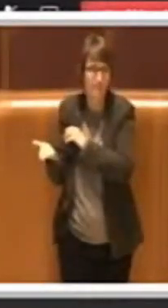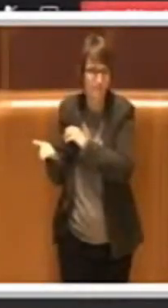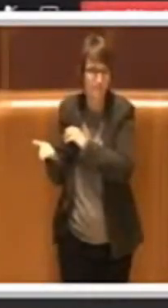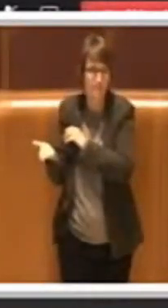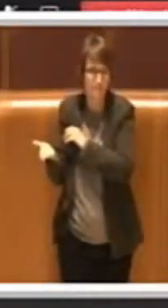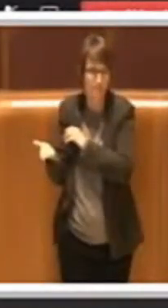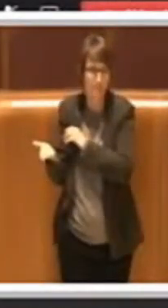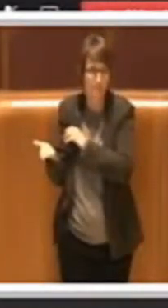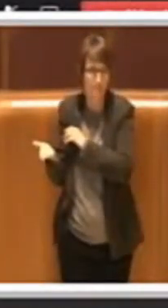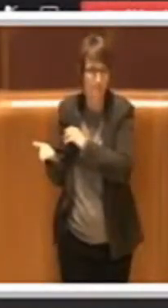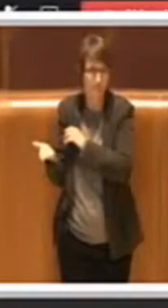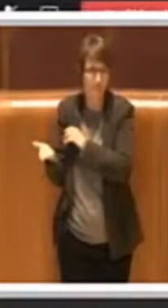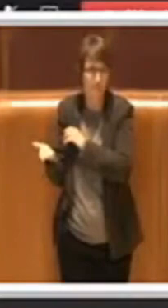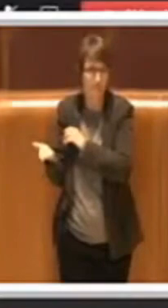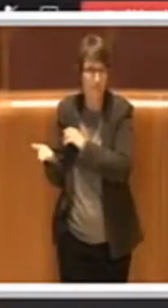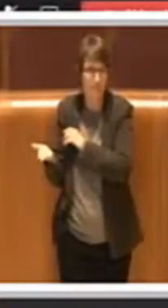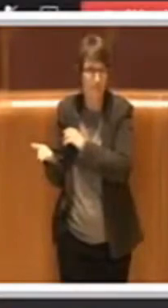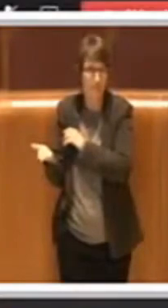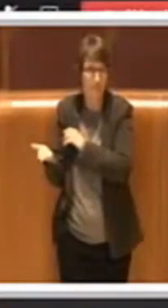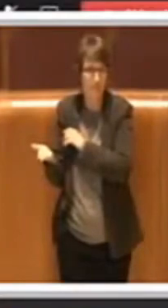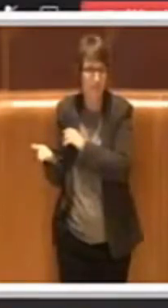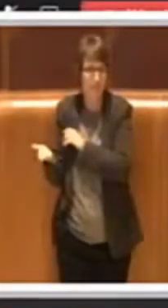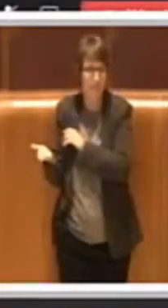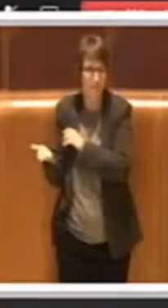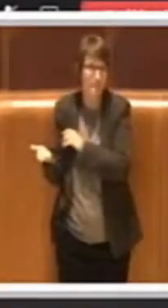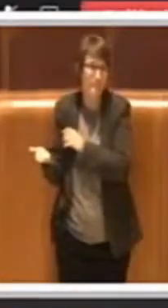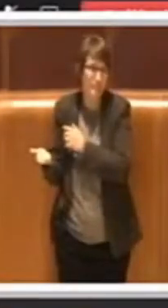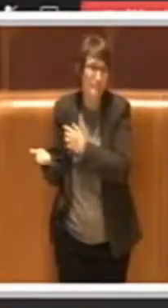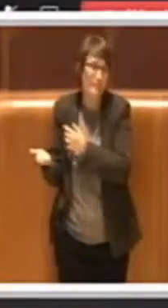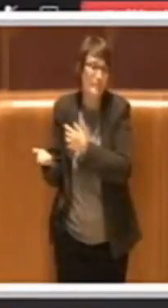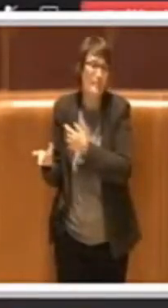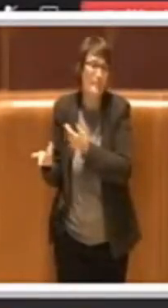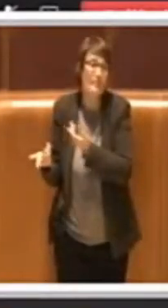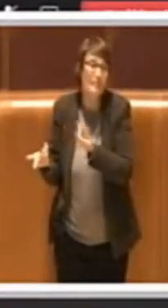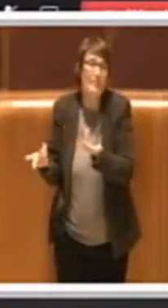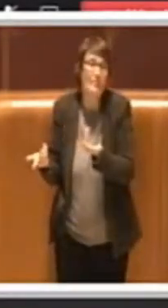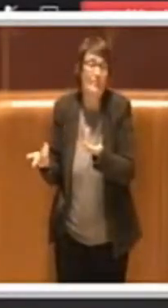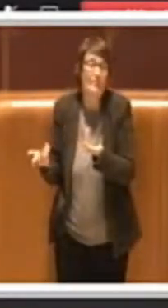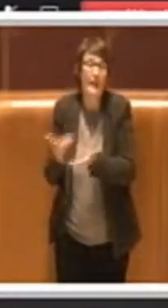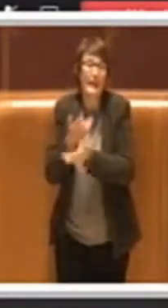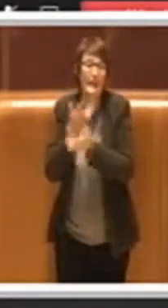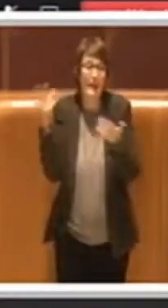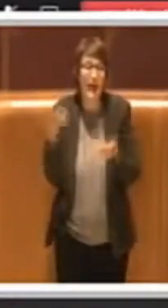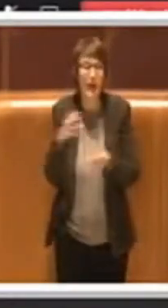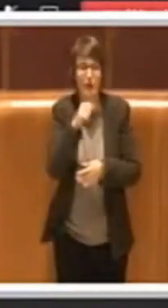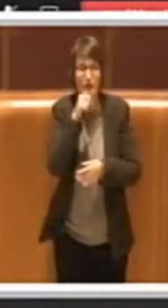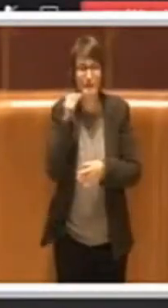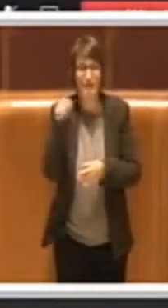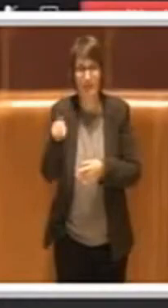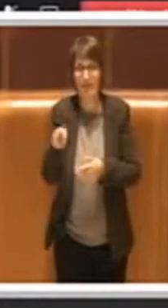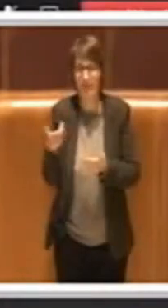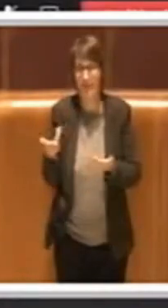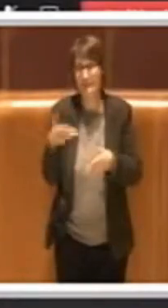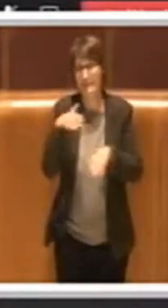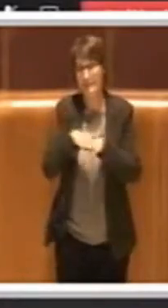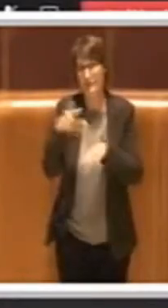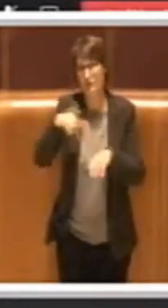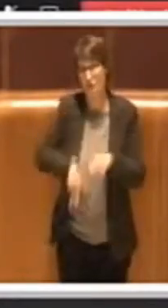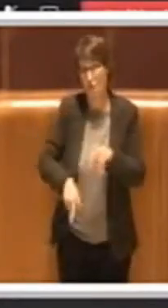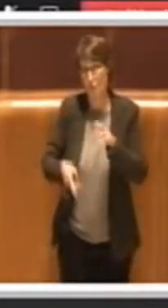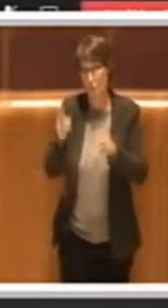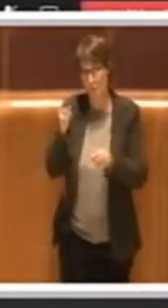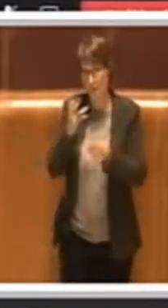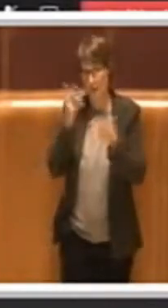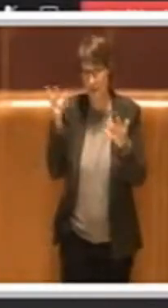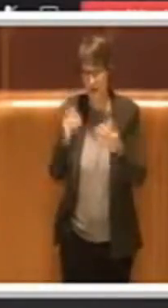reddituale, più ci sarà ovviamente necessità di ricorrere all'utilizzo di questa figura professionale.